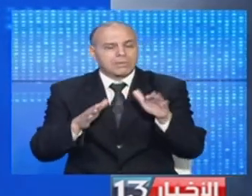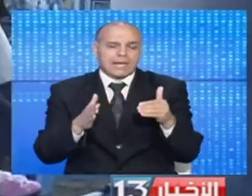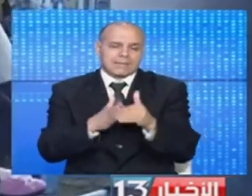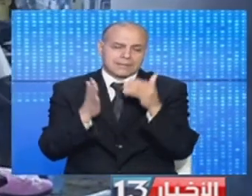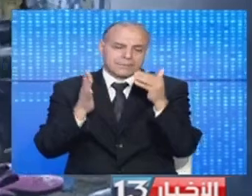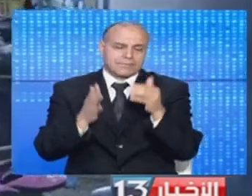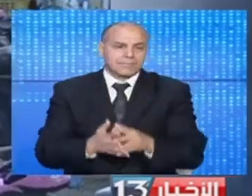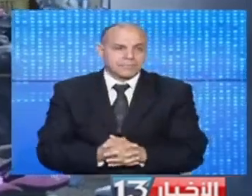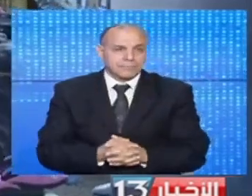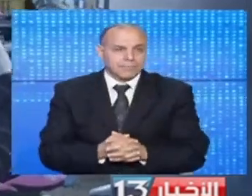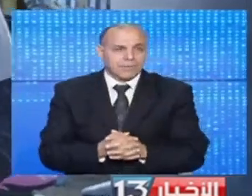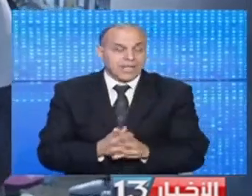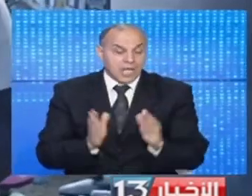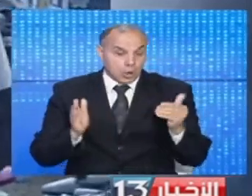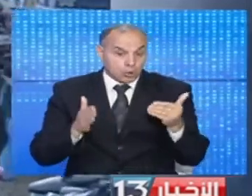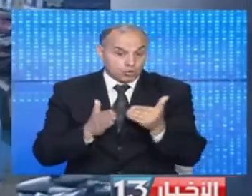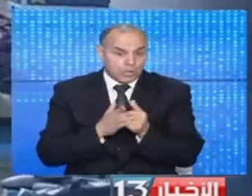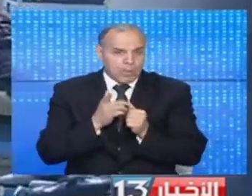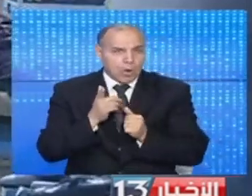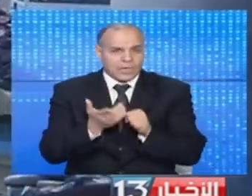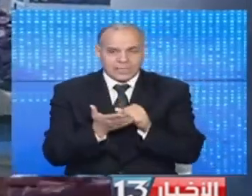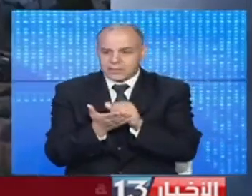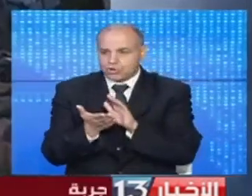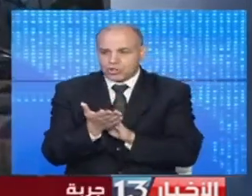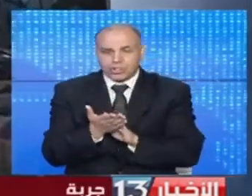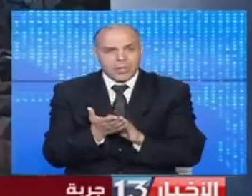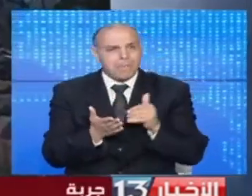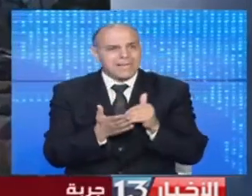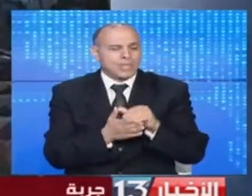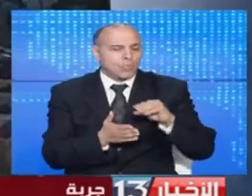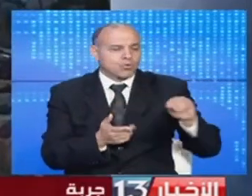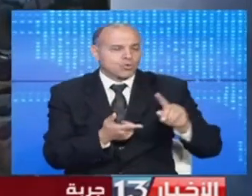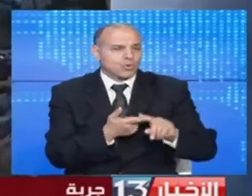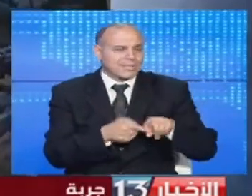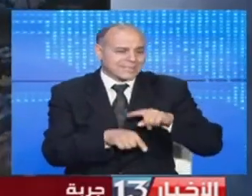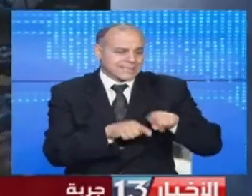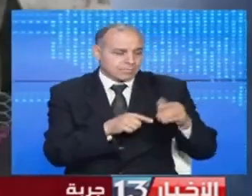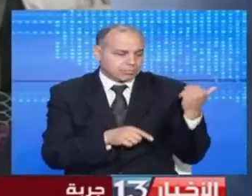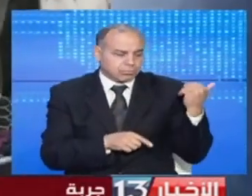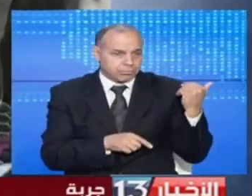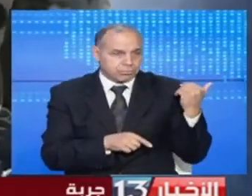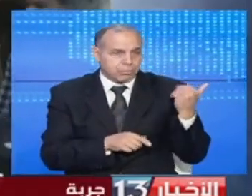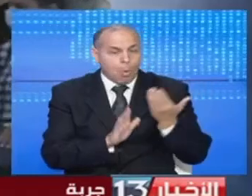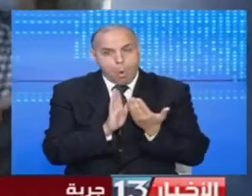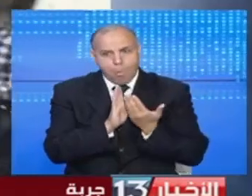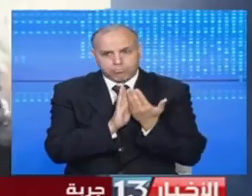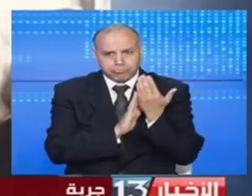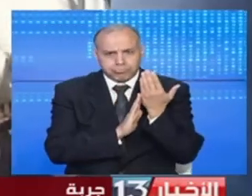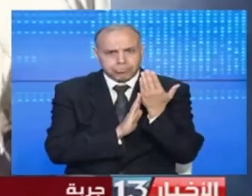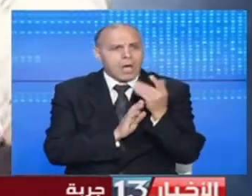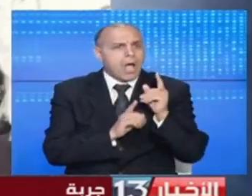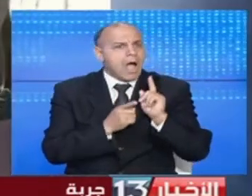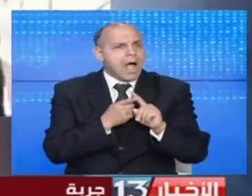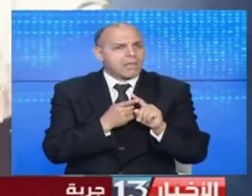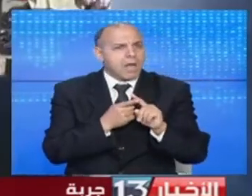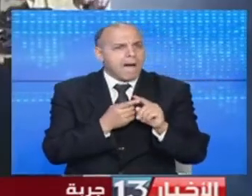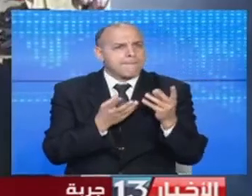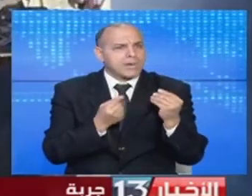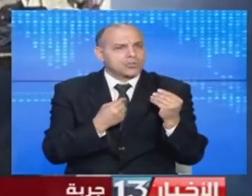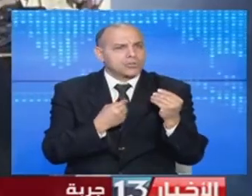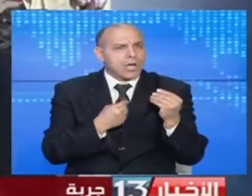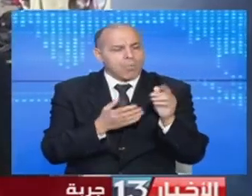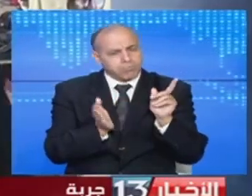في جزيرة جربا سجلت مدينة حنتسوق في الساعات الأخيرة ارتفاعا ملحوظا في عدد